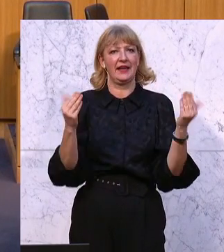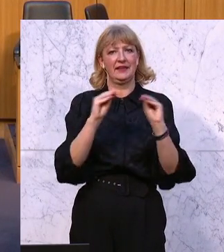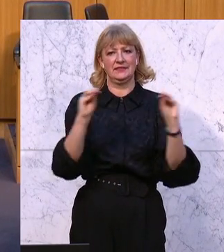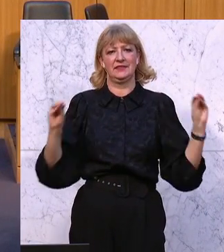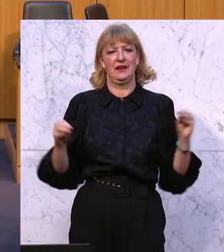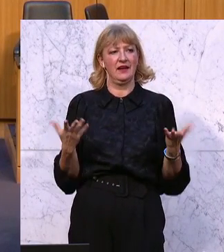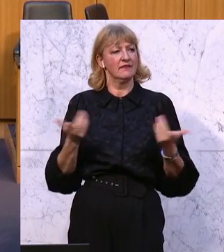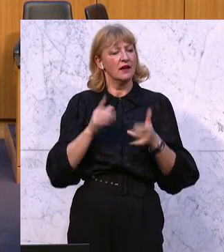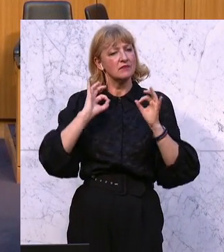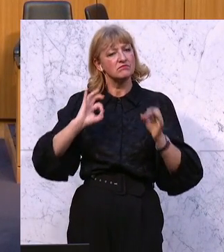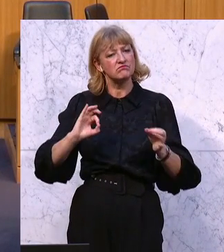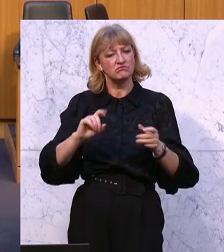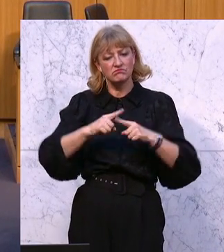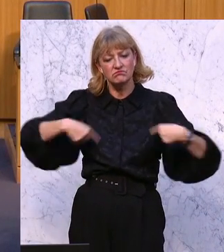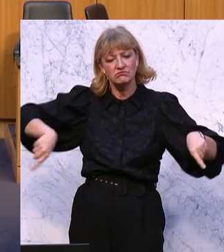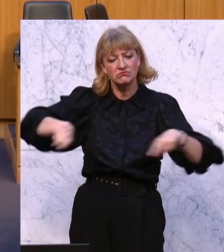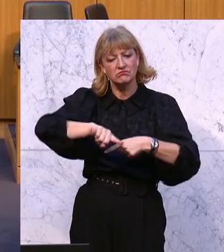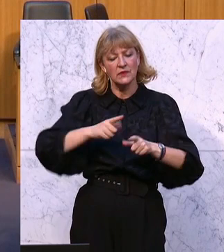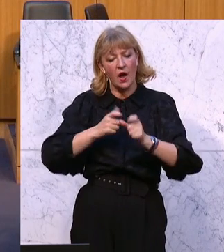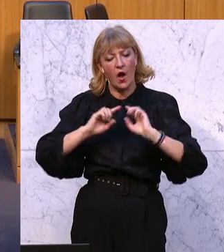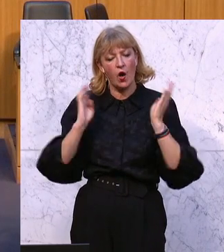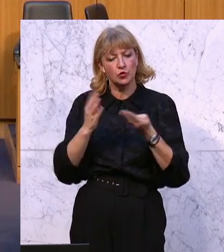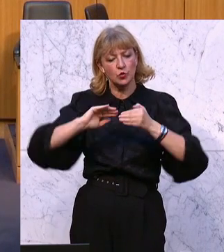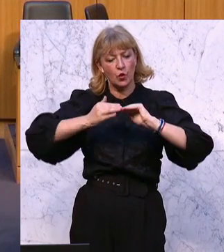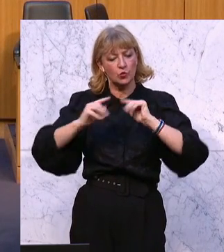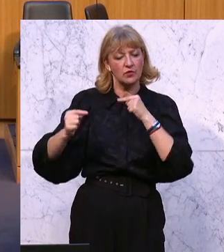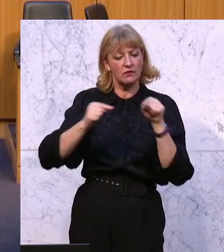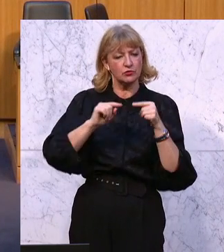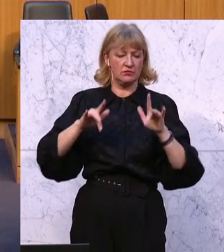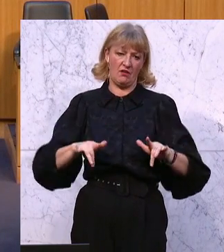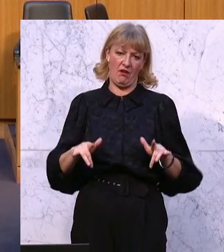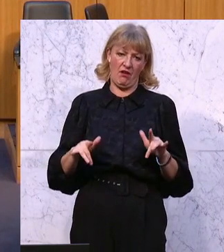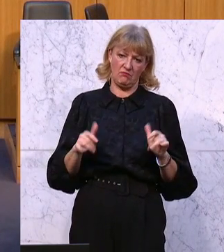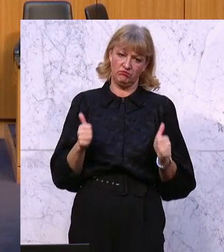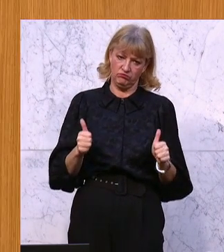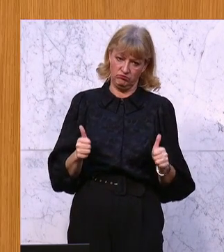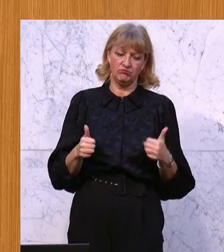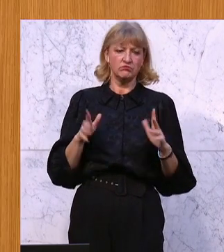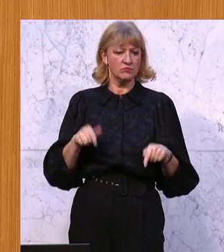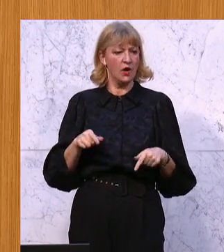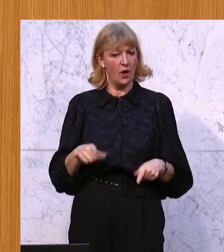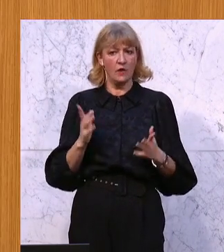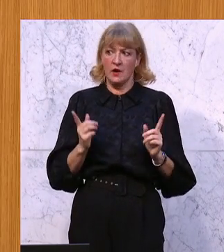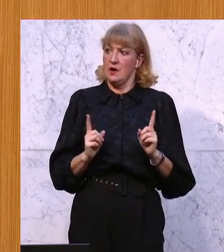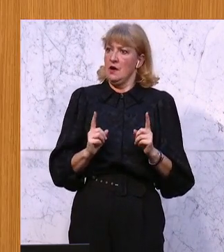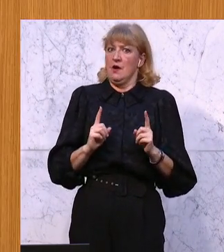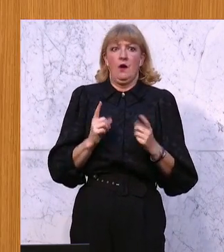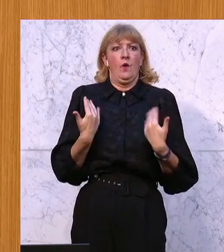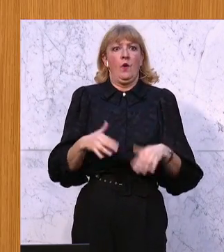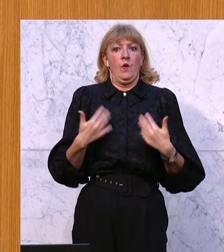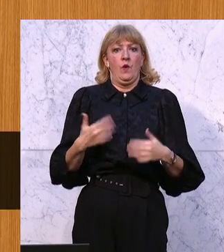Diskussion im Ausschuss und auch dafür, dass wir es tatsächlich schaffen, in diesem hochemotionalen Thema